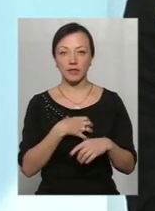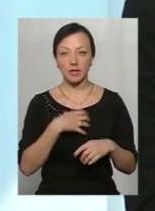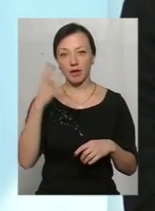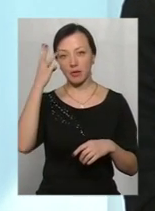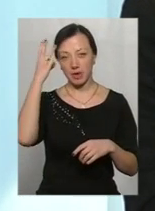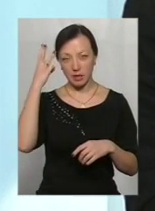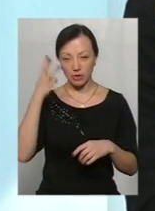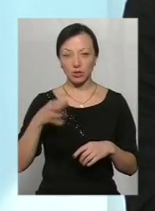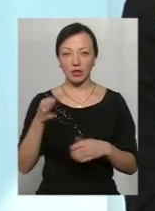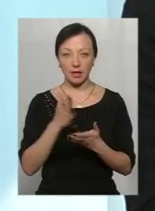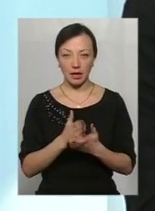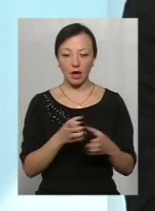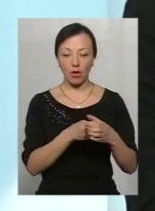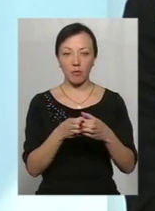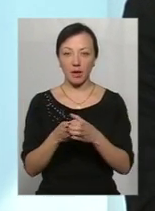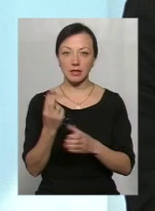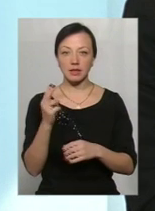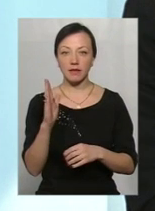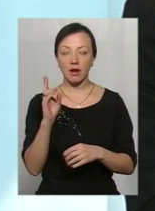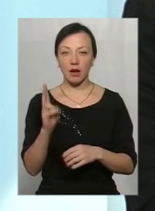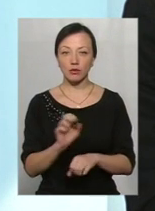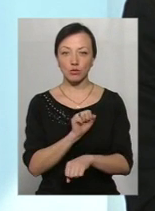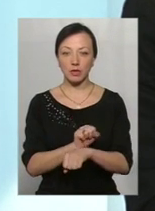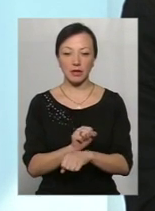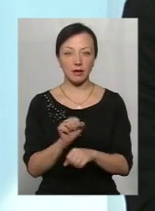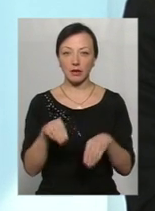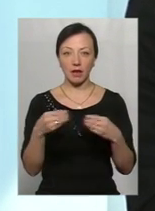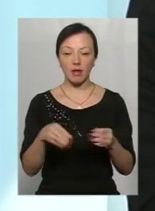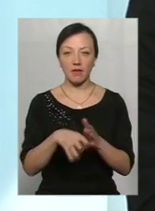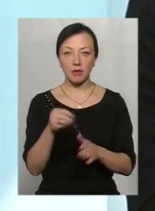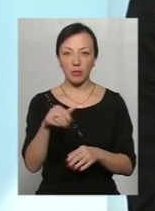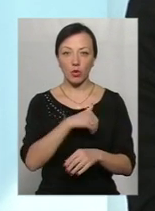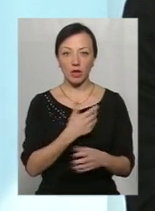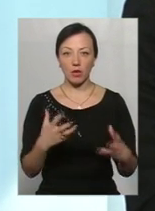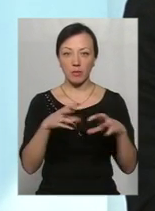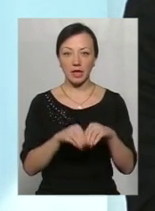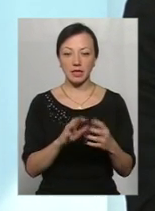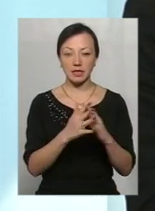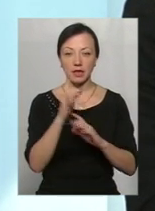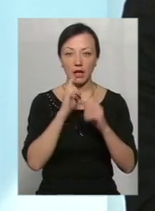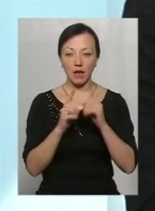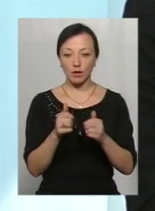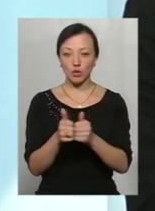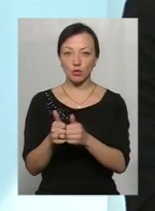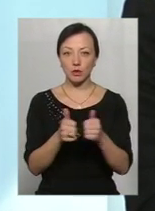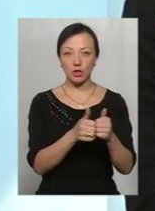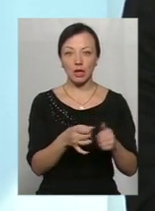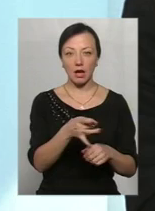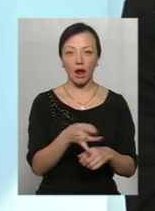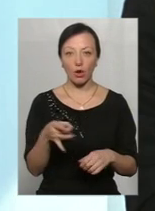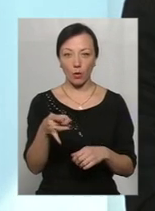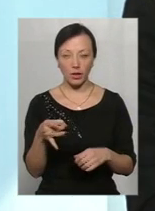Хмельниччині, я знаю, є громади, які ЦВК зупинили, не призначили вибори за те, що там хотіли об'єднатися сільські ради з суміжних районів.